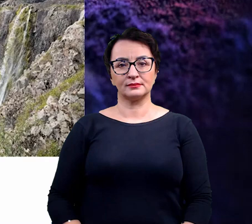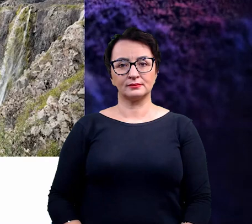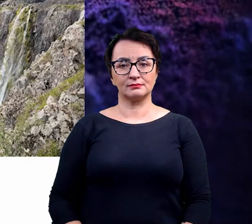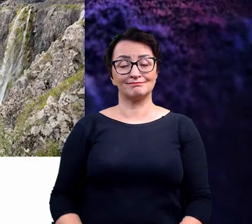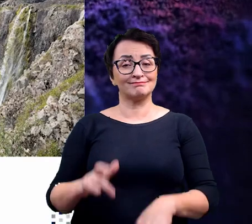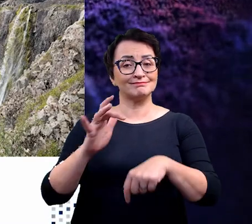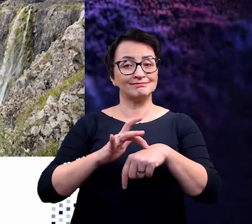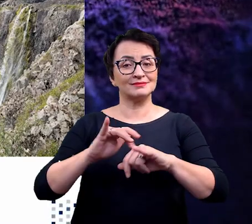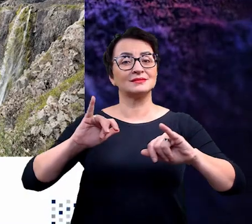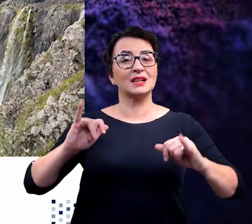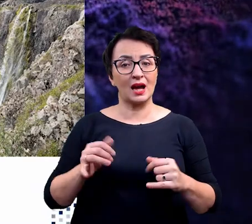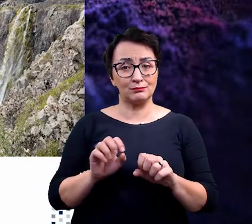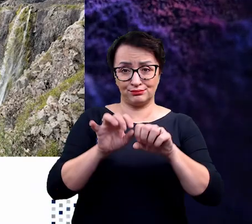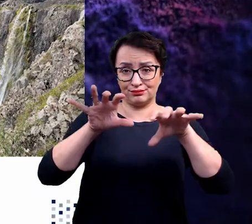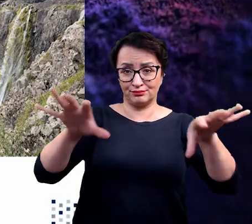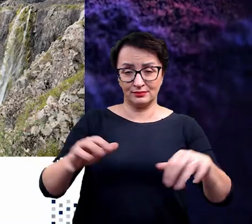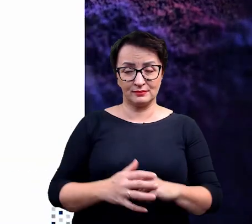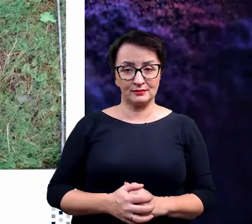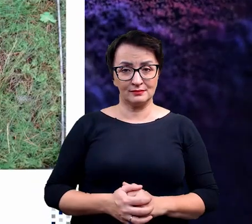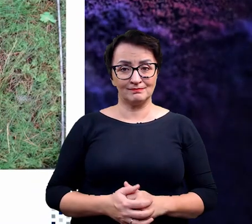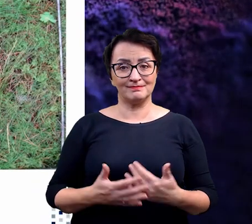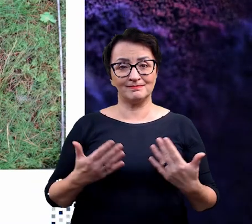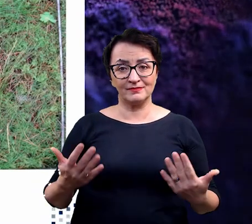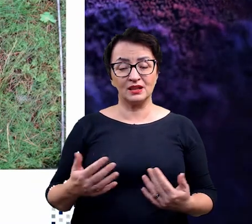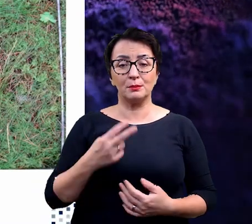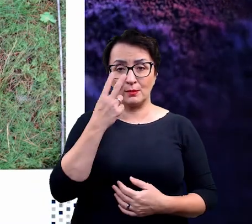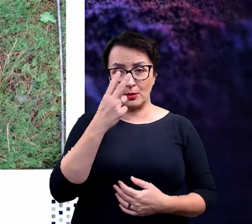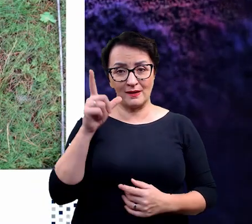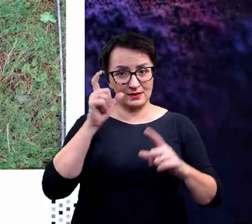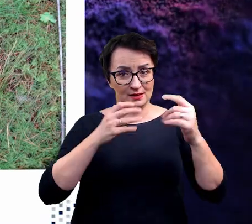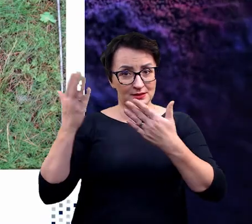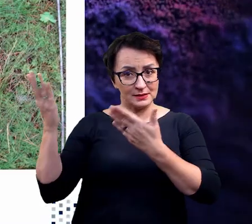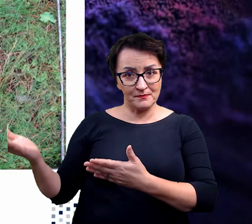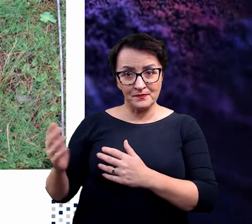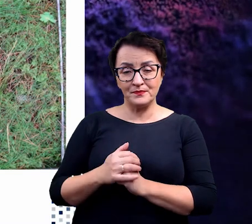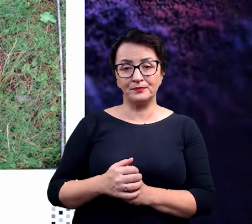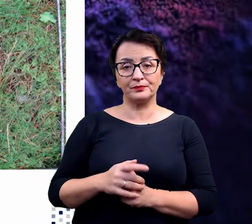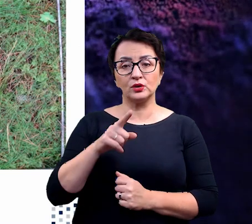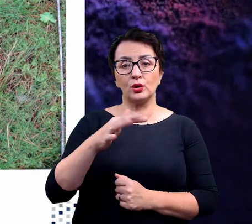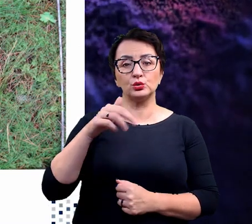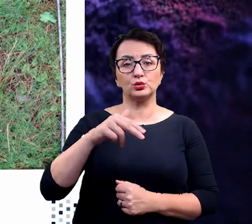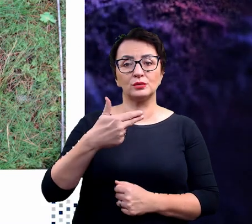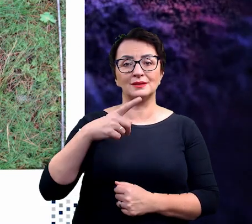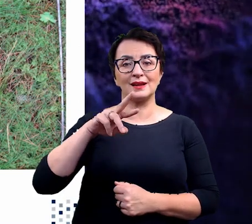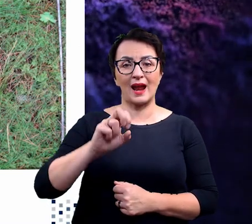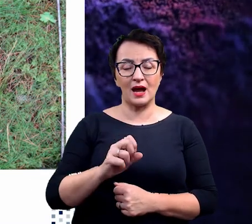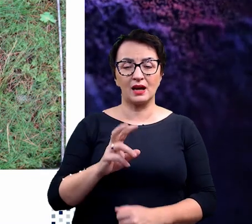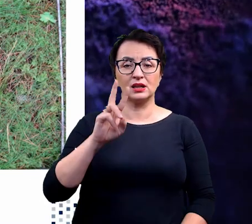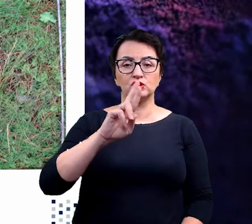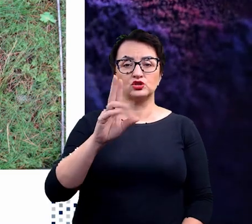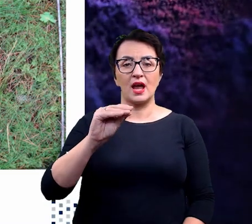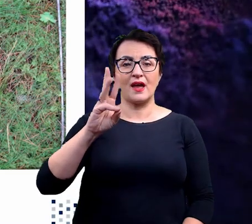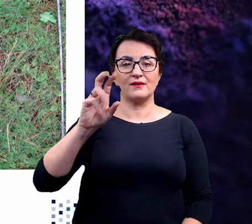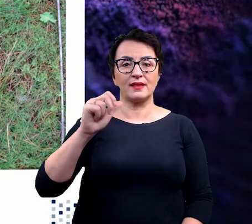Jakie są skutki kolonizacji sosny wydmowej? Wystarczy spojrzeć na te zdjęcia tutaj. Pokazują one tundrę krzewinkową z jednej strony